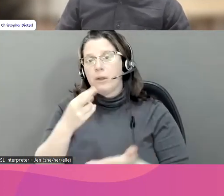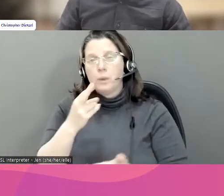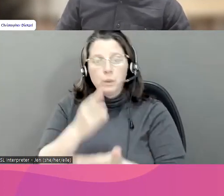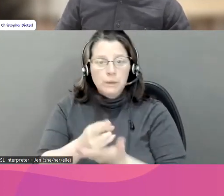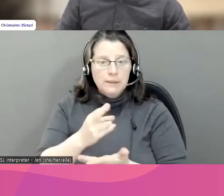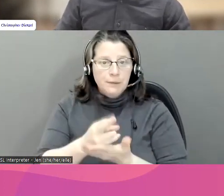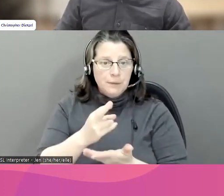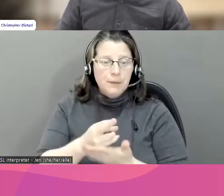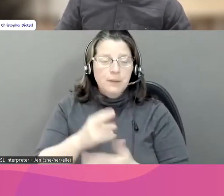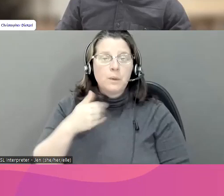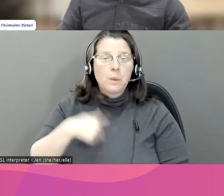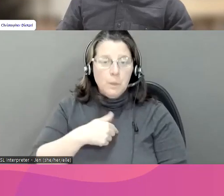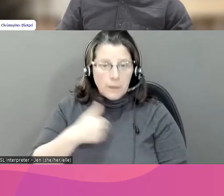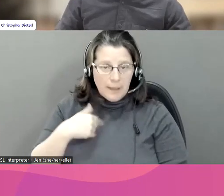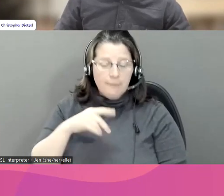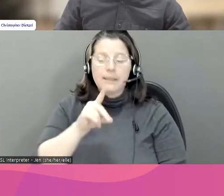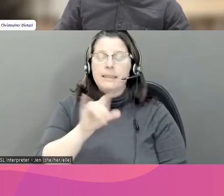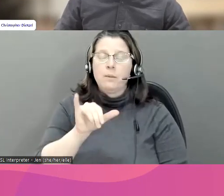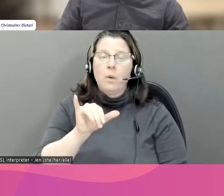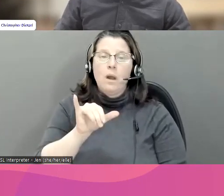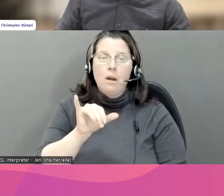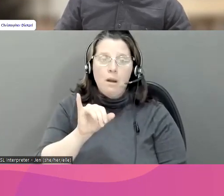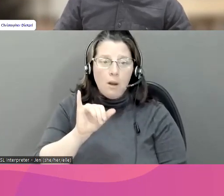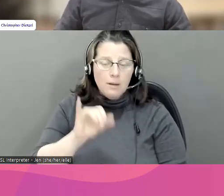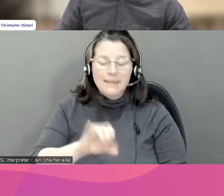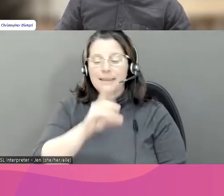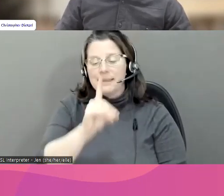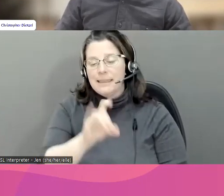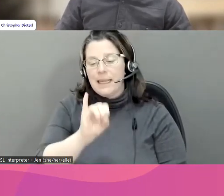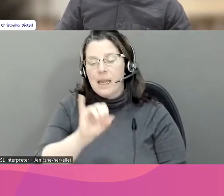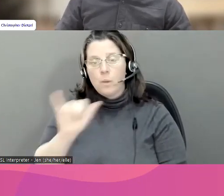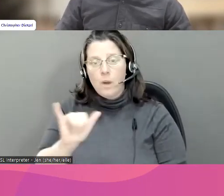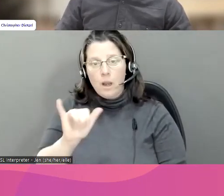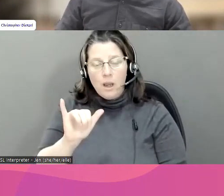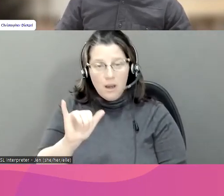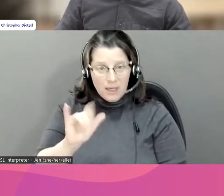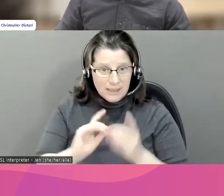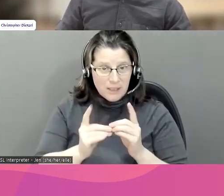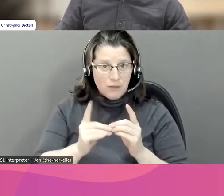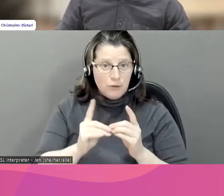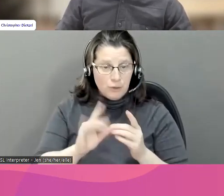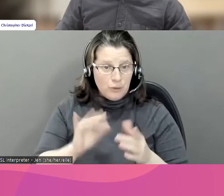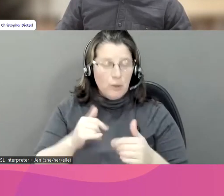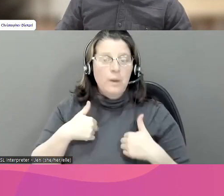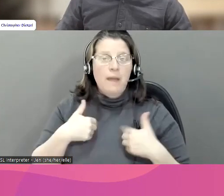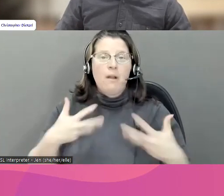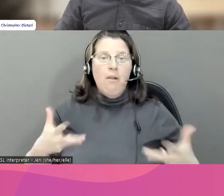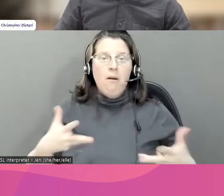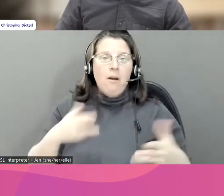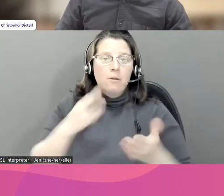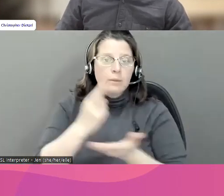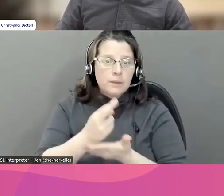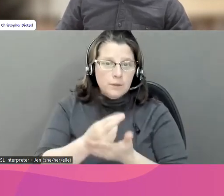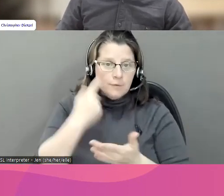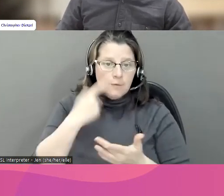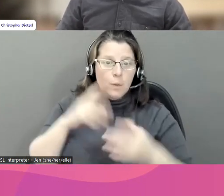ressources disponibles. Nous avons déjà notre site web de DIY,'est-à-dire les jeunes avec une compréhension